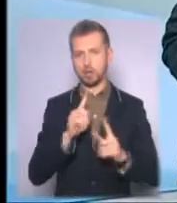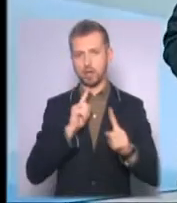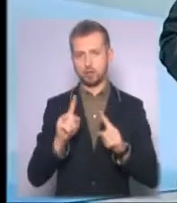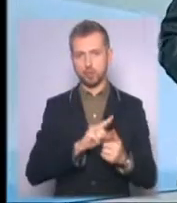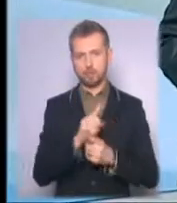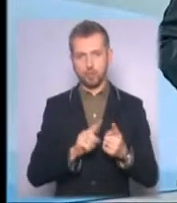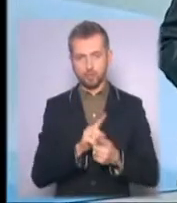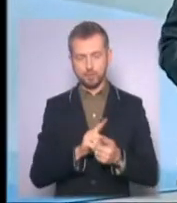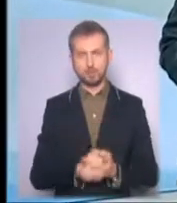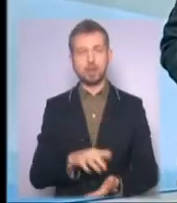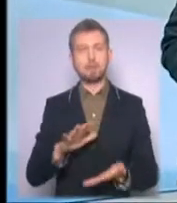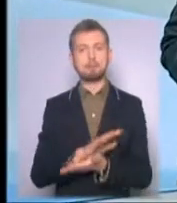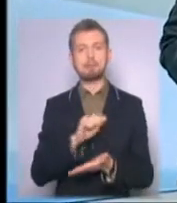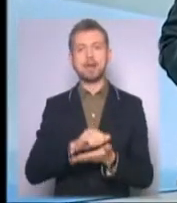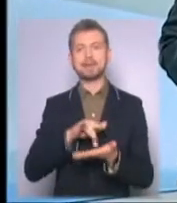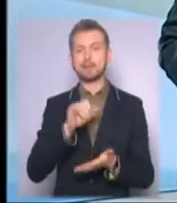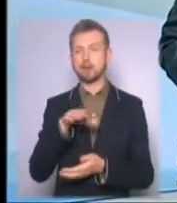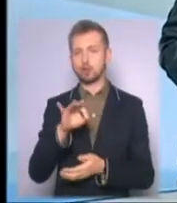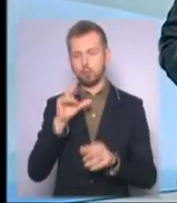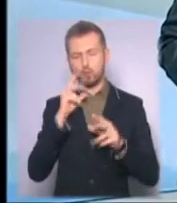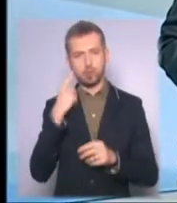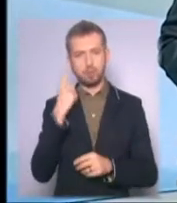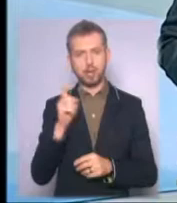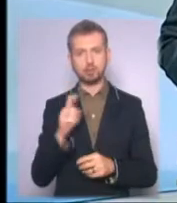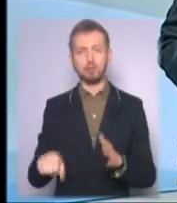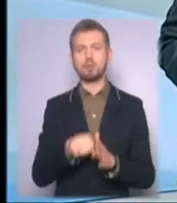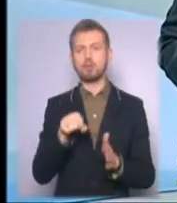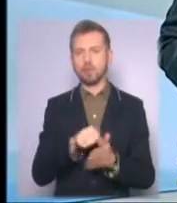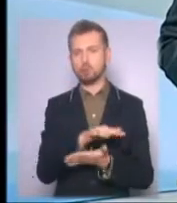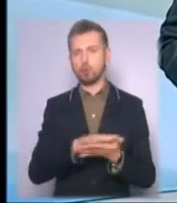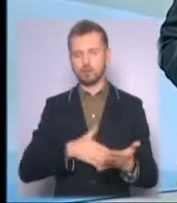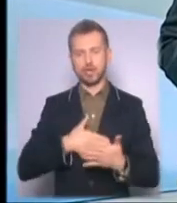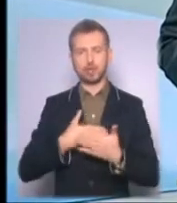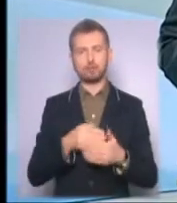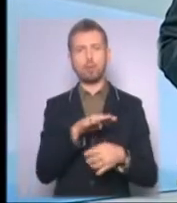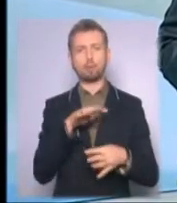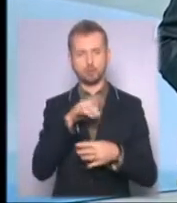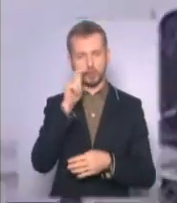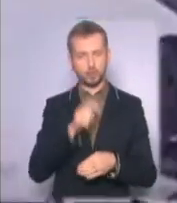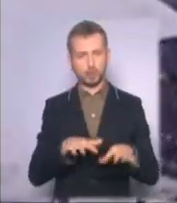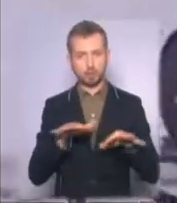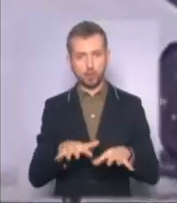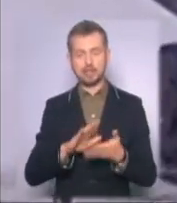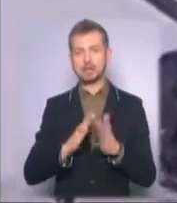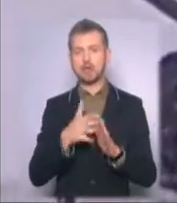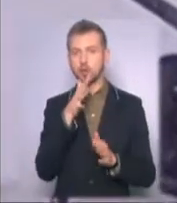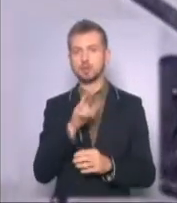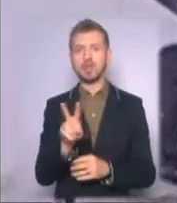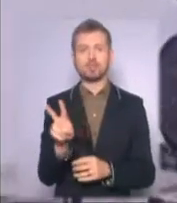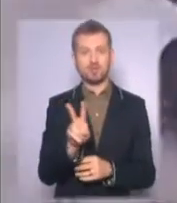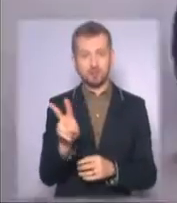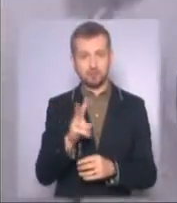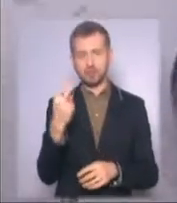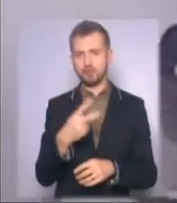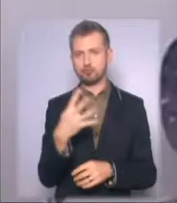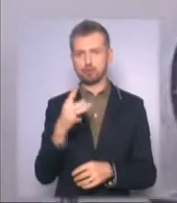Прес-центр АТО повідомляє, що бойовики продовжують активно обстрілювати українські позиції. Станом на 14-ту годину 24 рази вели вогонь